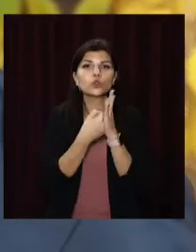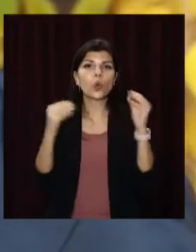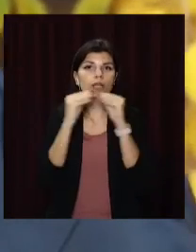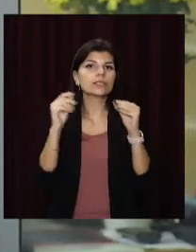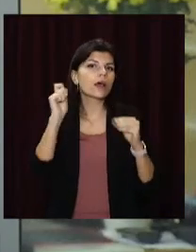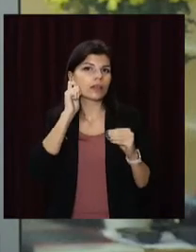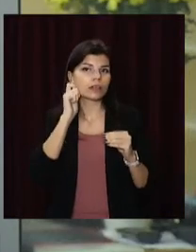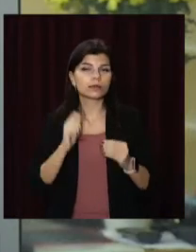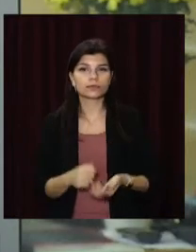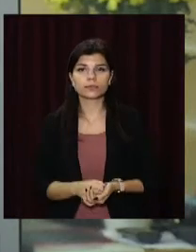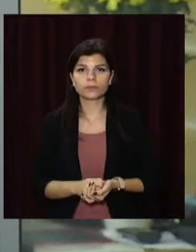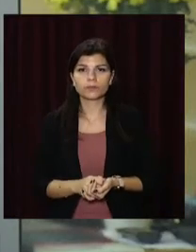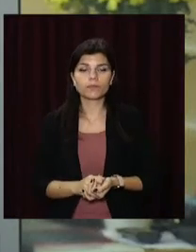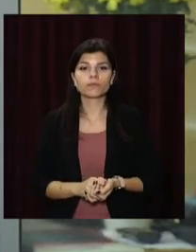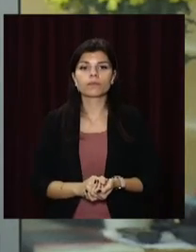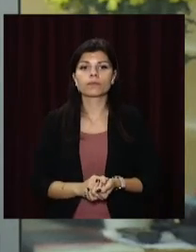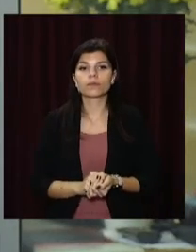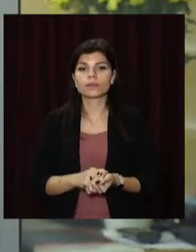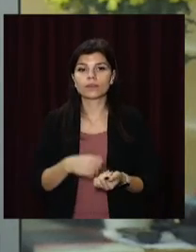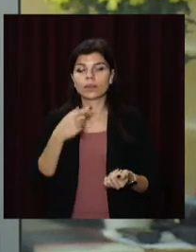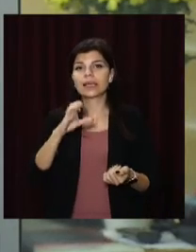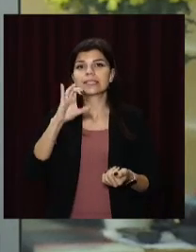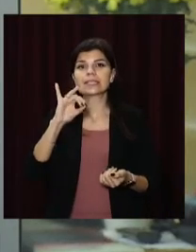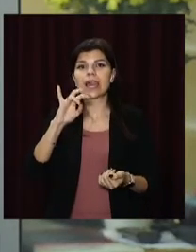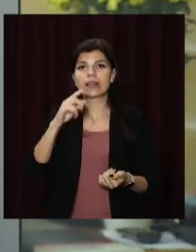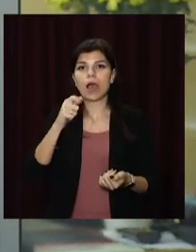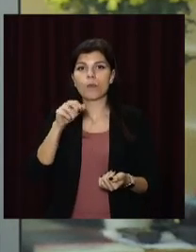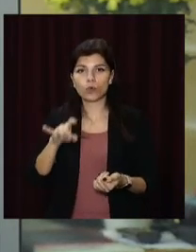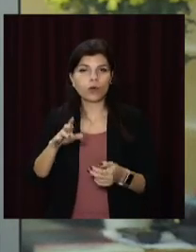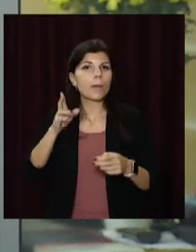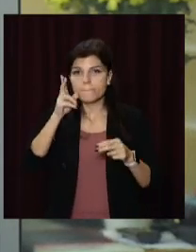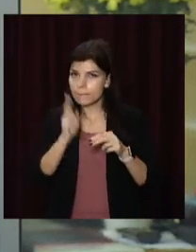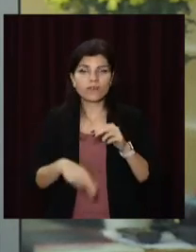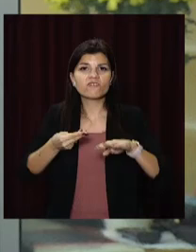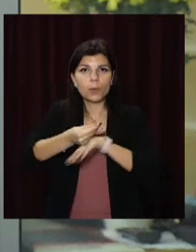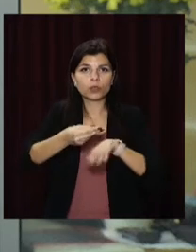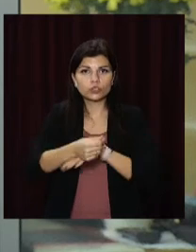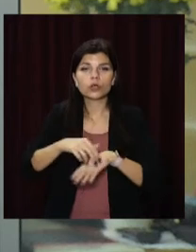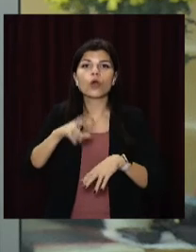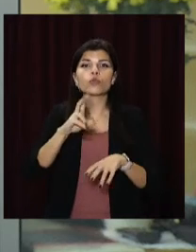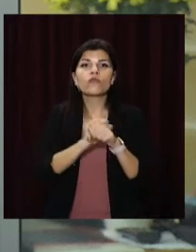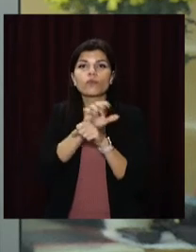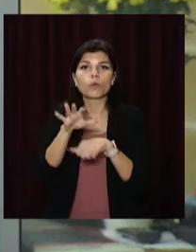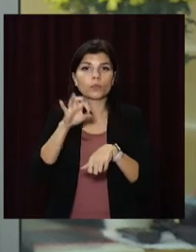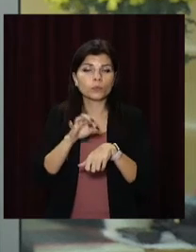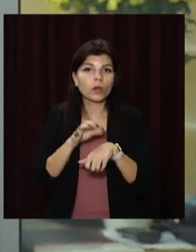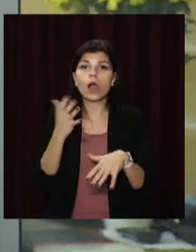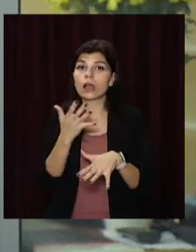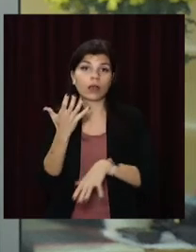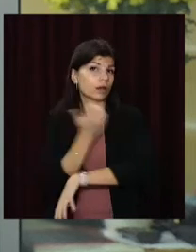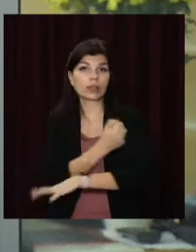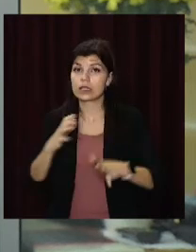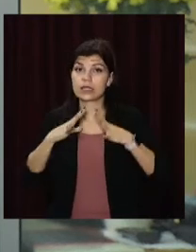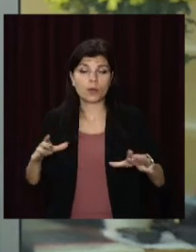років. Наважився. Сінгапур перестане оплачувати лікування пацієнтів із коронавірусом, які не зробили